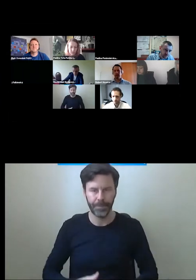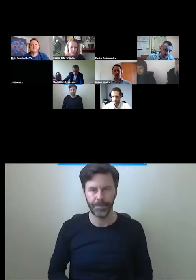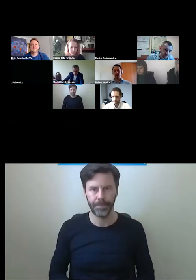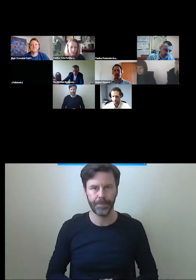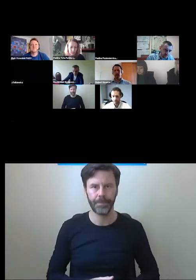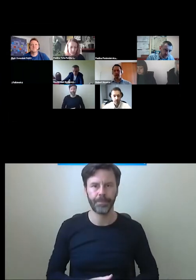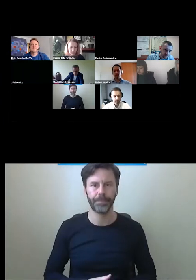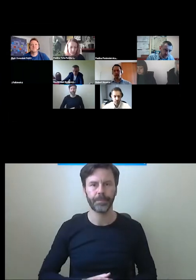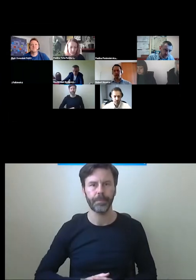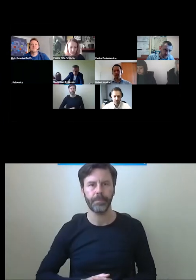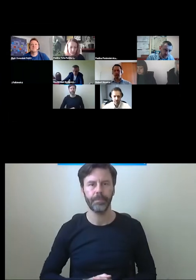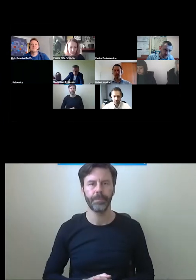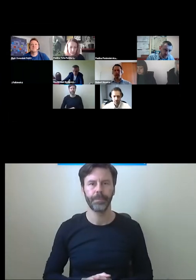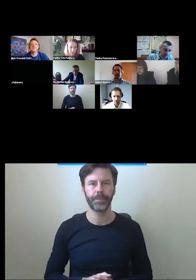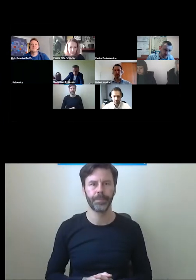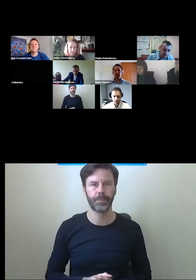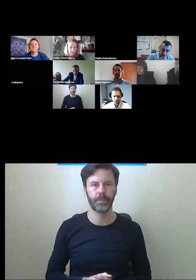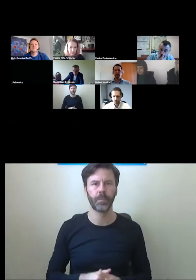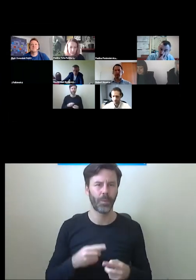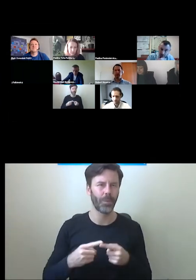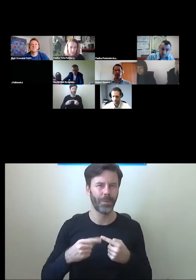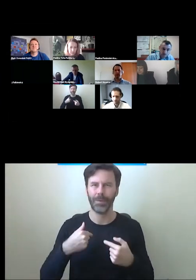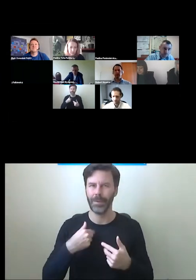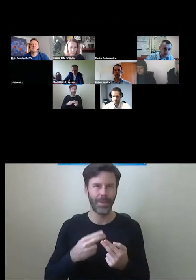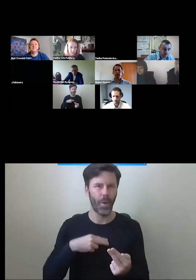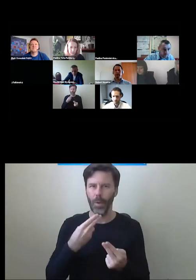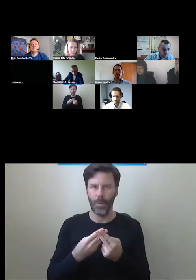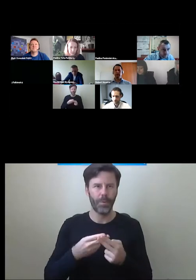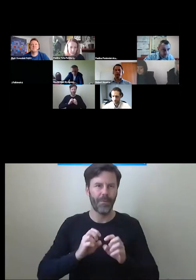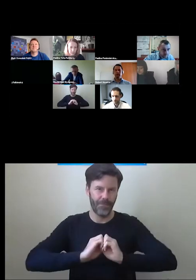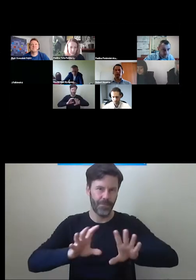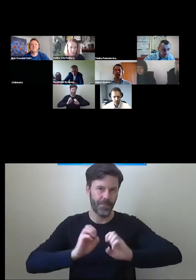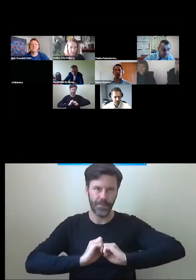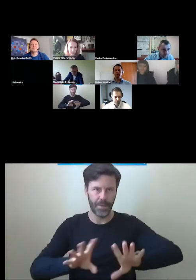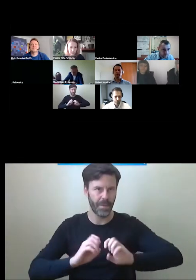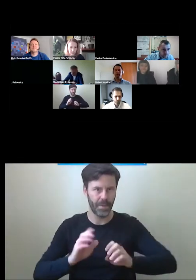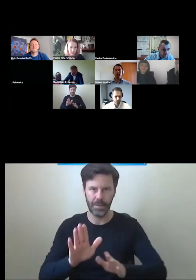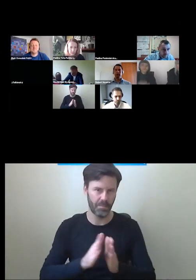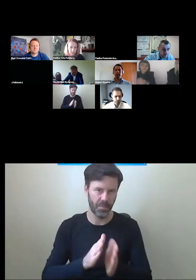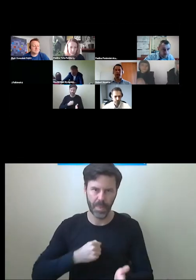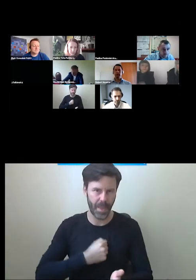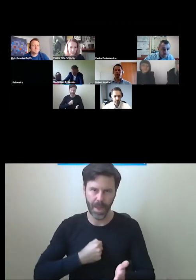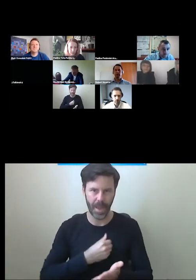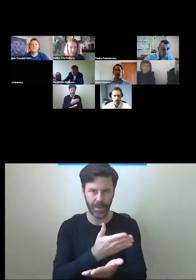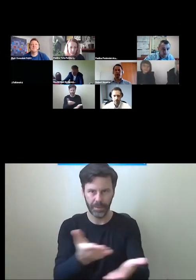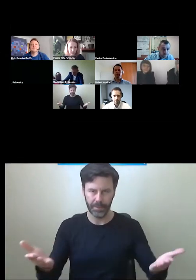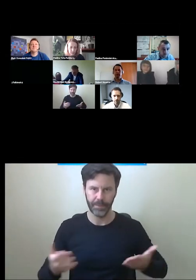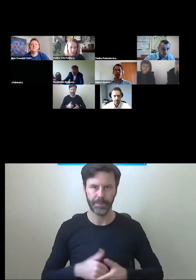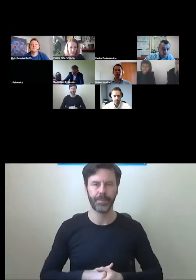wyklaruje sytuację podczas mojej wypowiedzi, a też może rozszerzy. Może więcej osób o pokazji